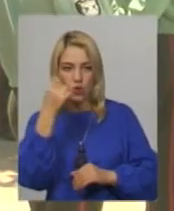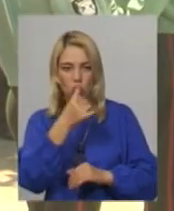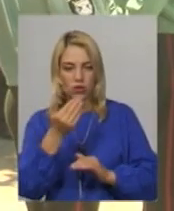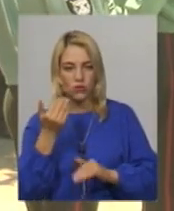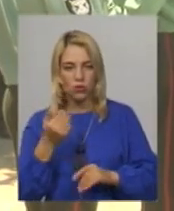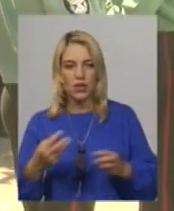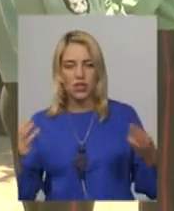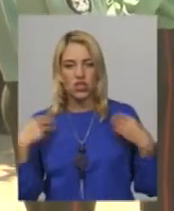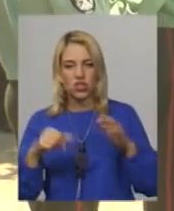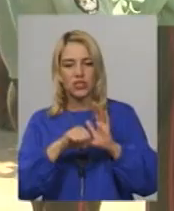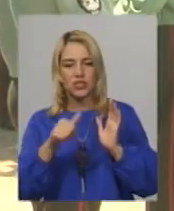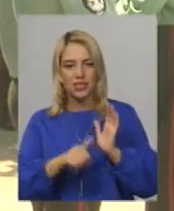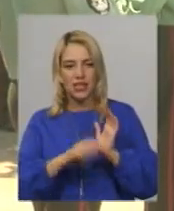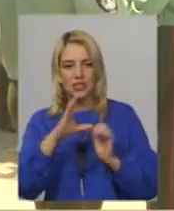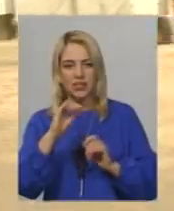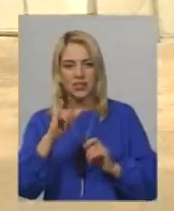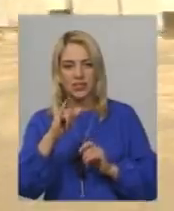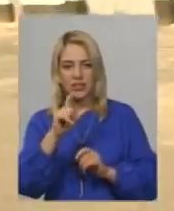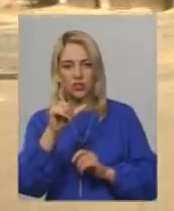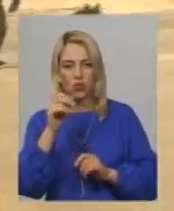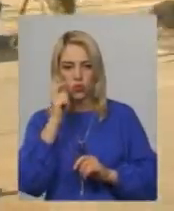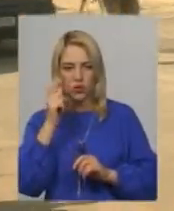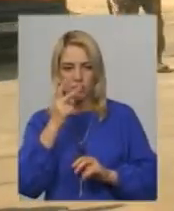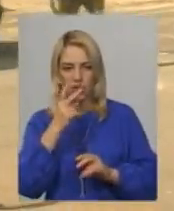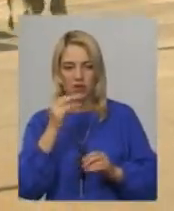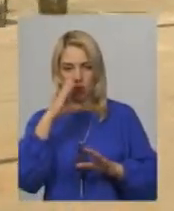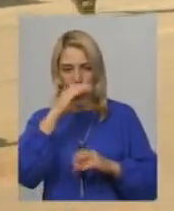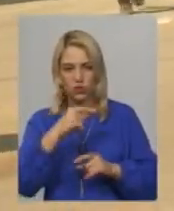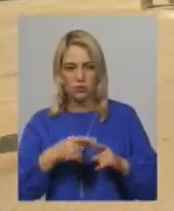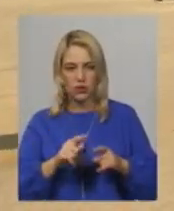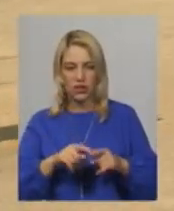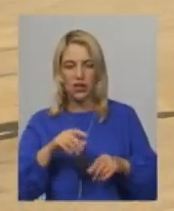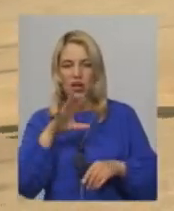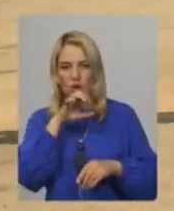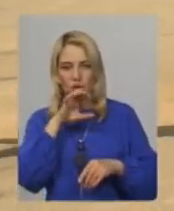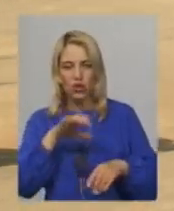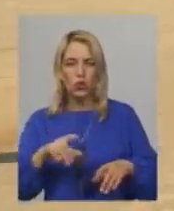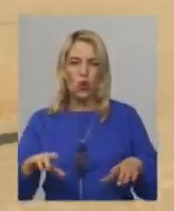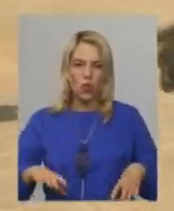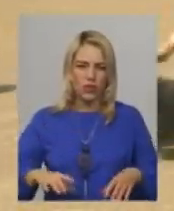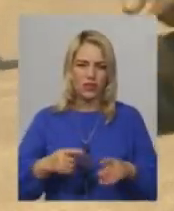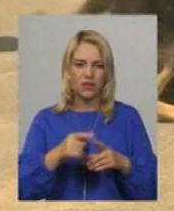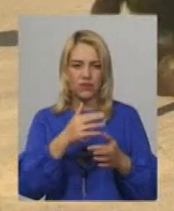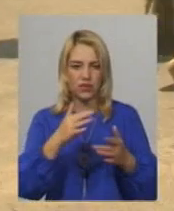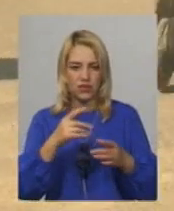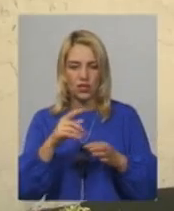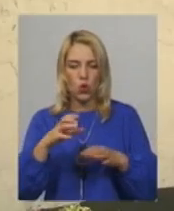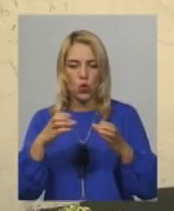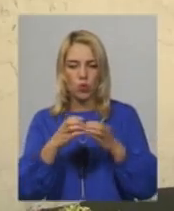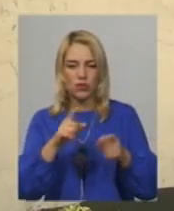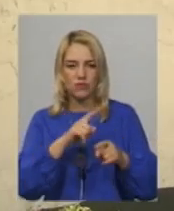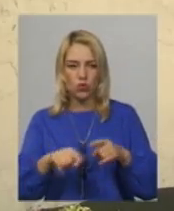Начальники 16-ти слідчих ізоляторів України дивляться на успіхи кінологів та службових собак, а також роботу групи швидкого реагування.